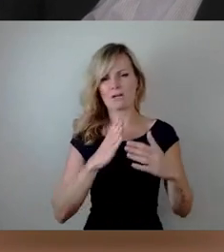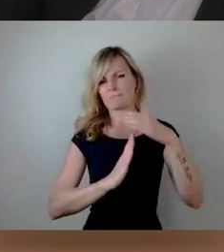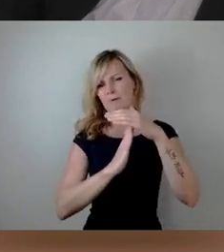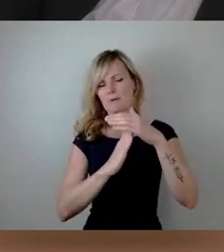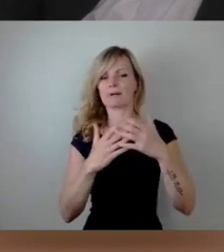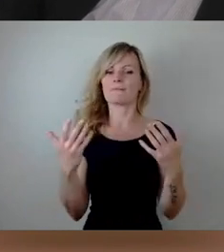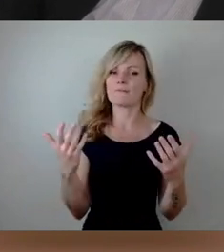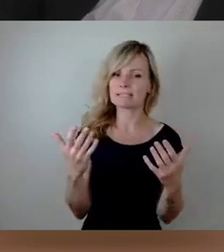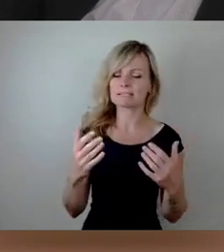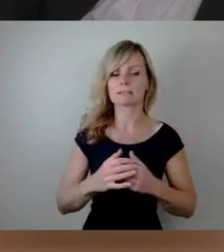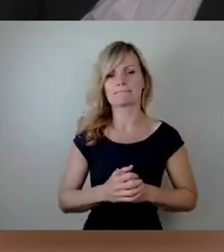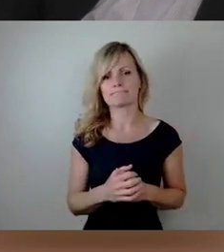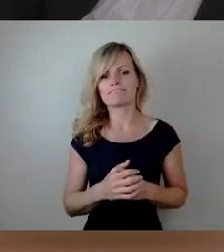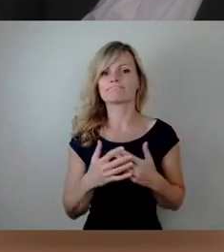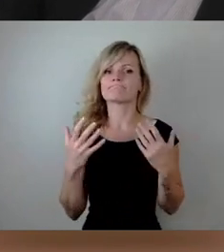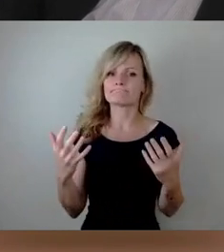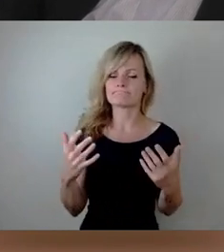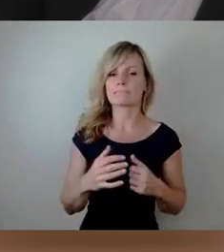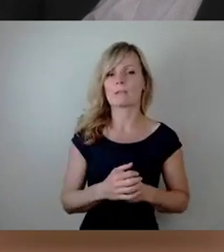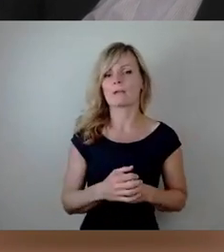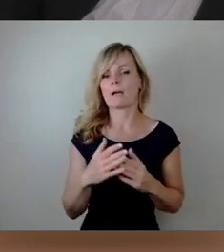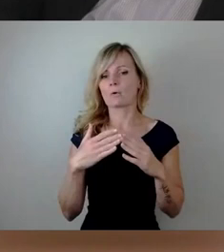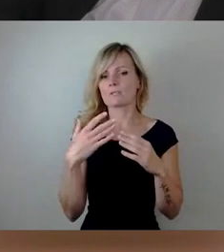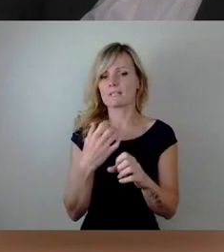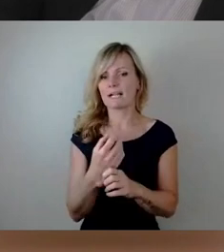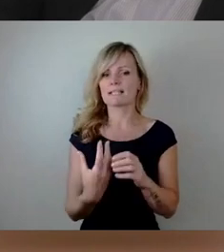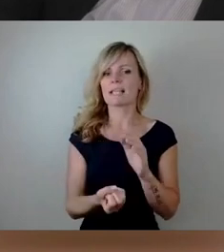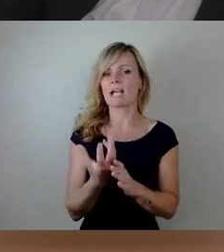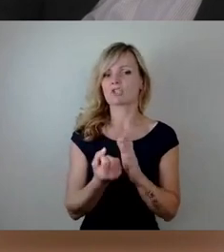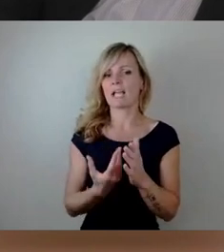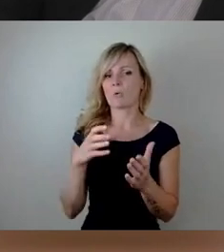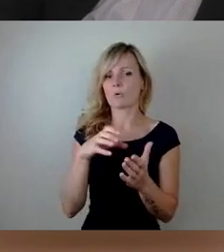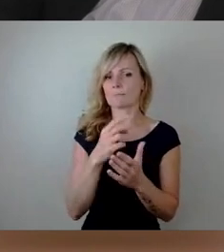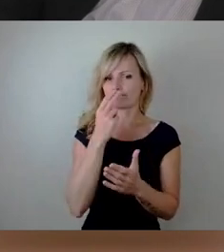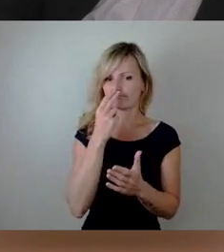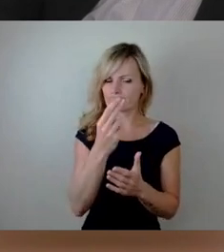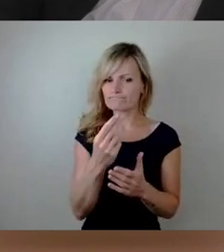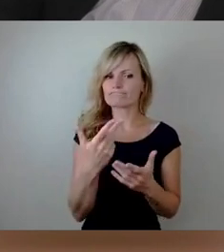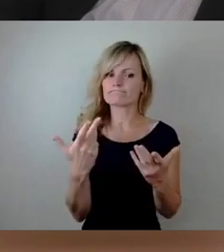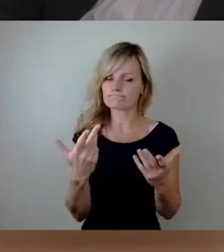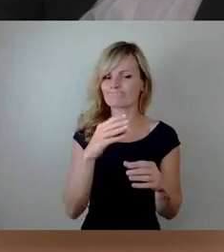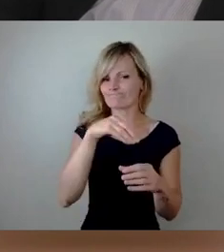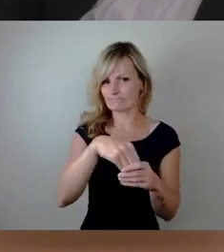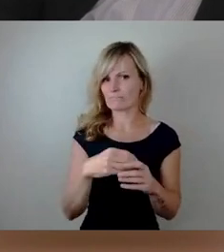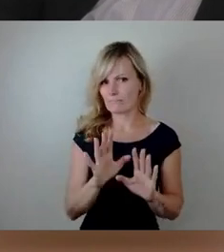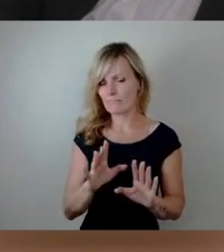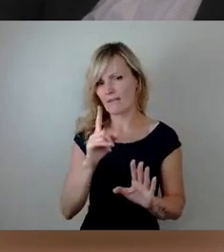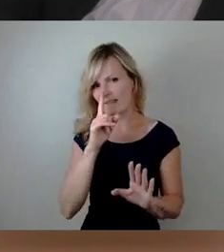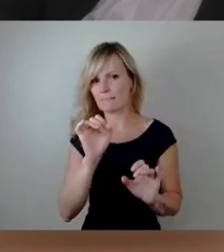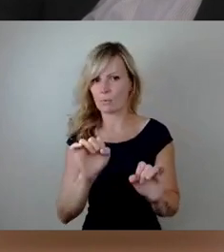die Haushaltserstellung mit zu beachten, soweit es irgendwie möglich ist. Und noch ist der